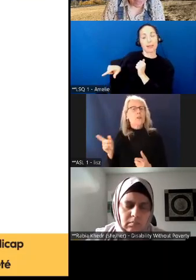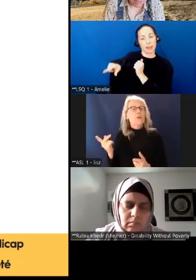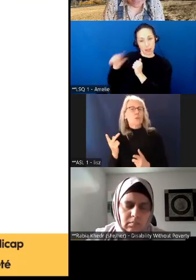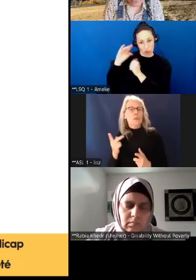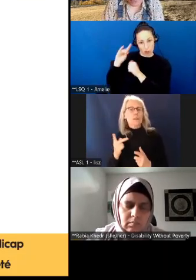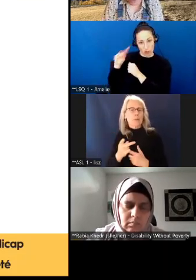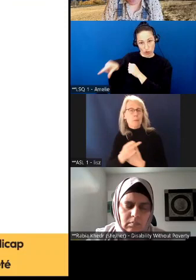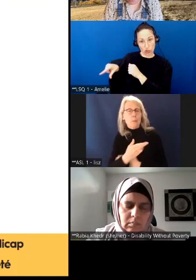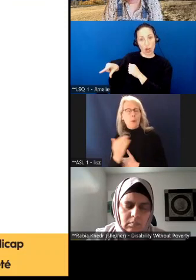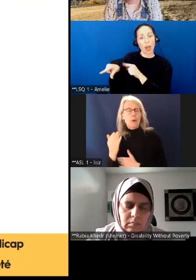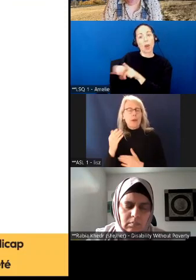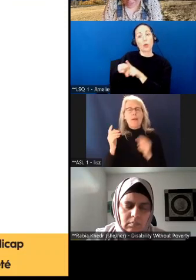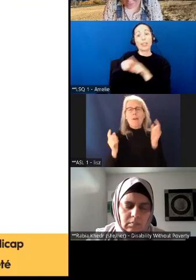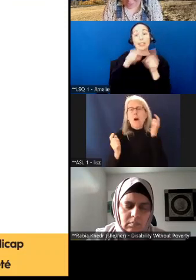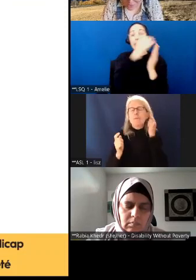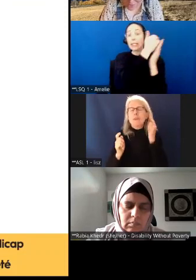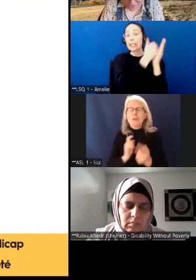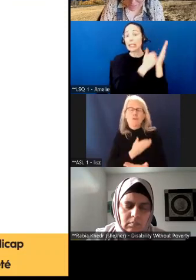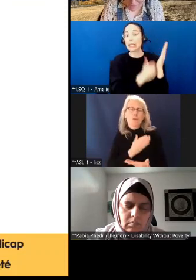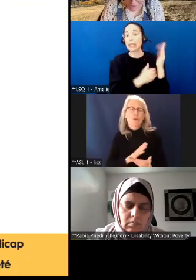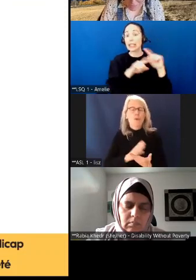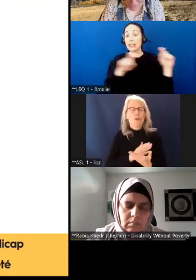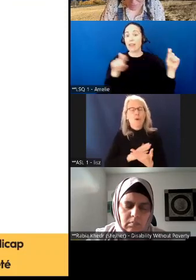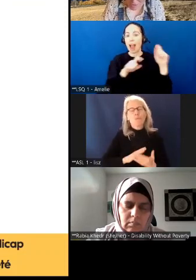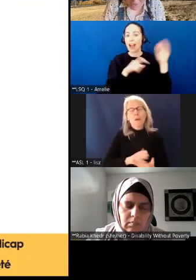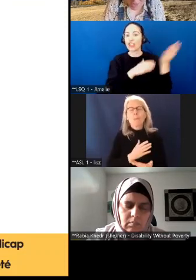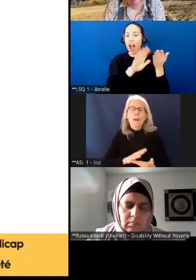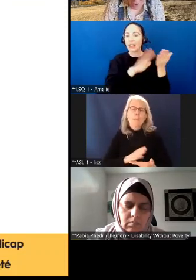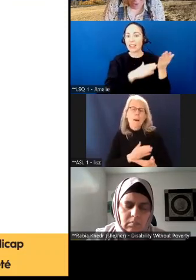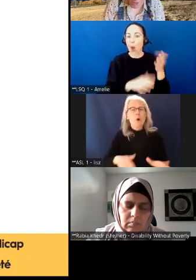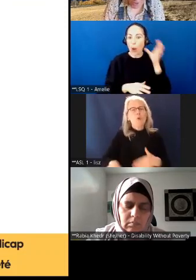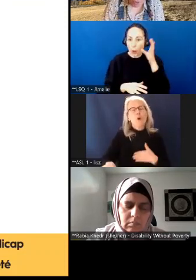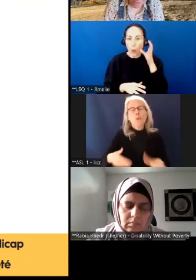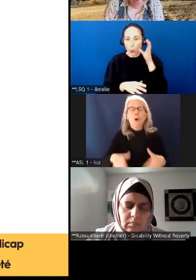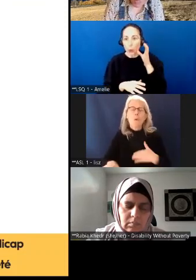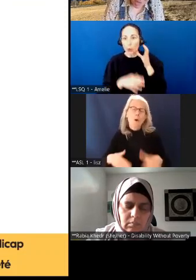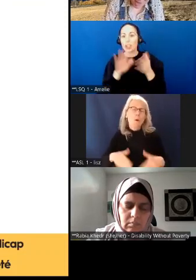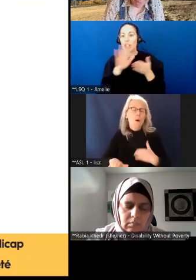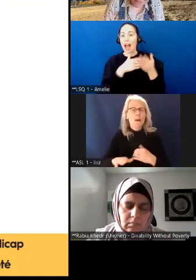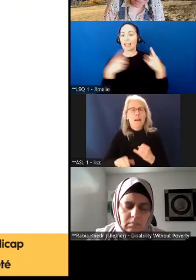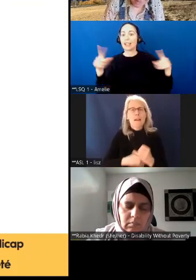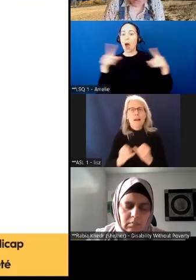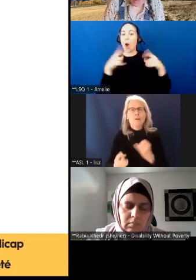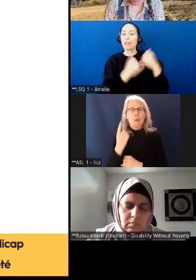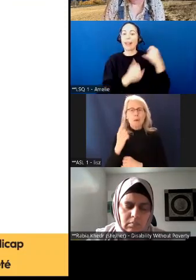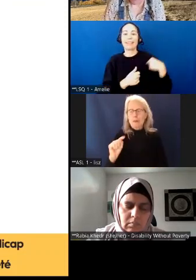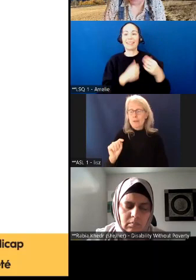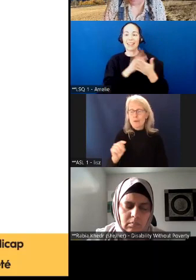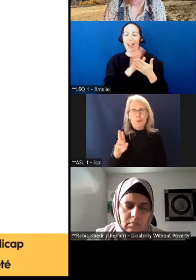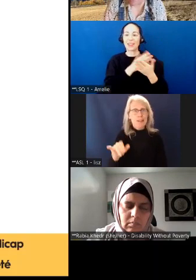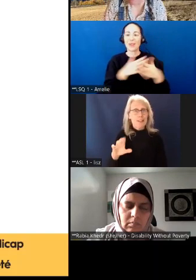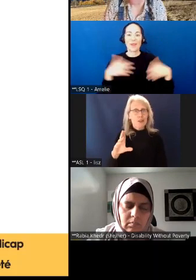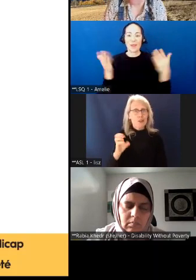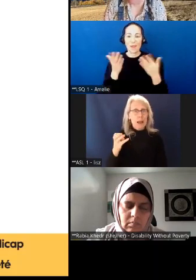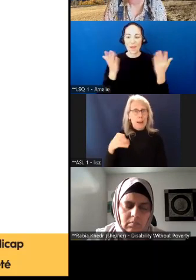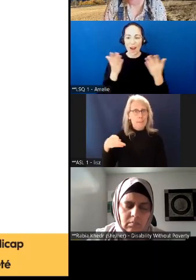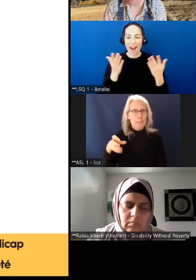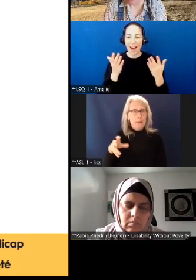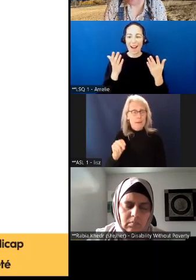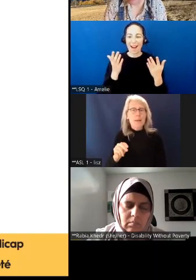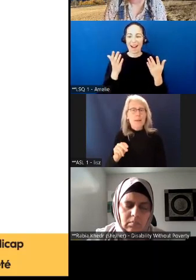une liste de toutes sortes de chansons que j'écoute. Et la dernière chanson, c'était celle